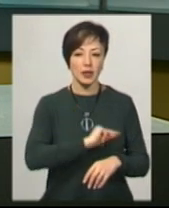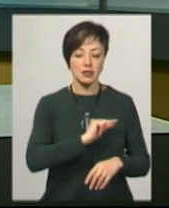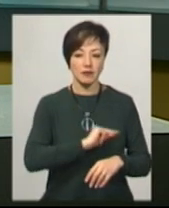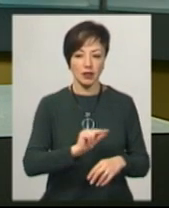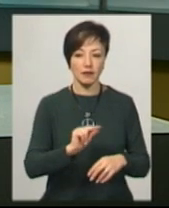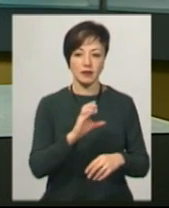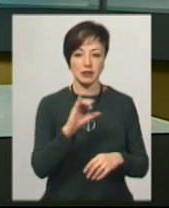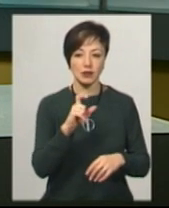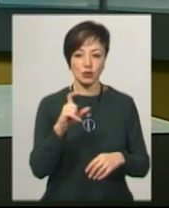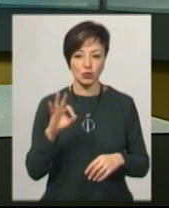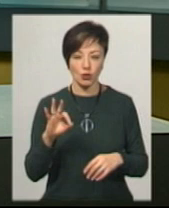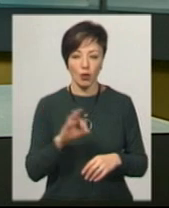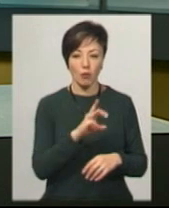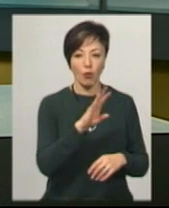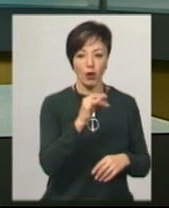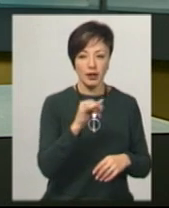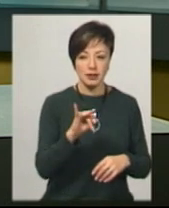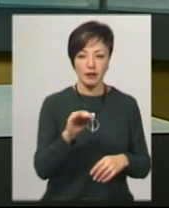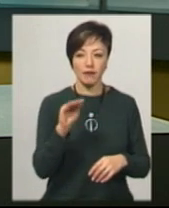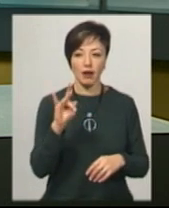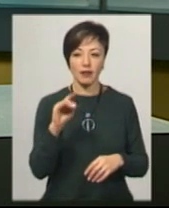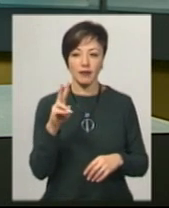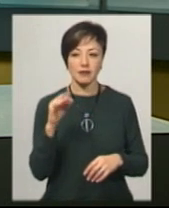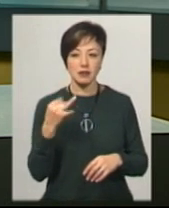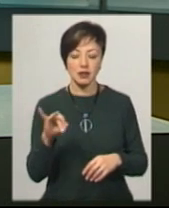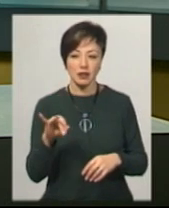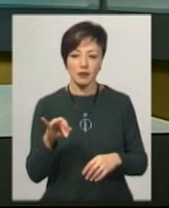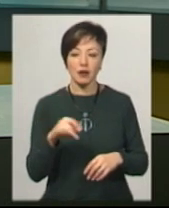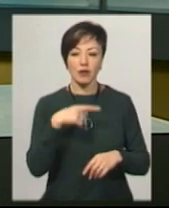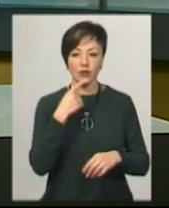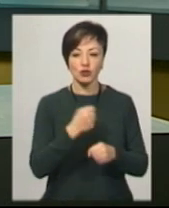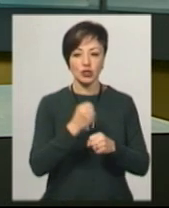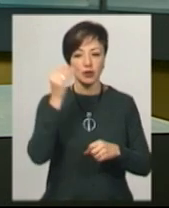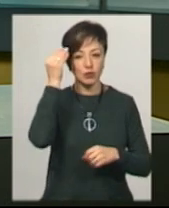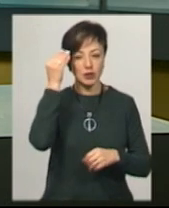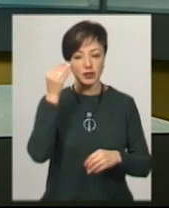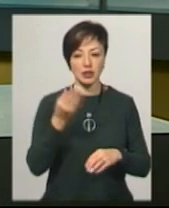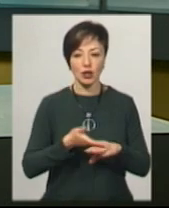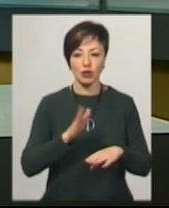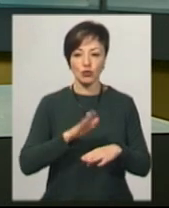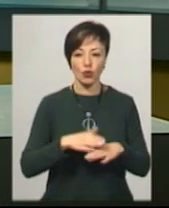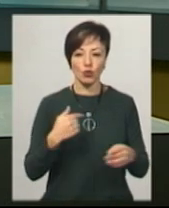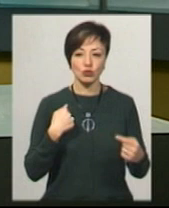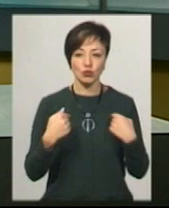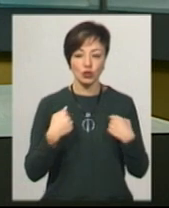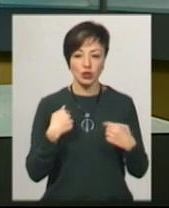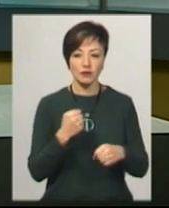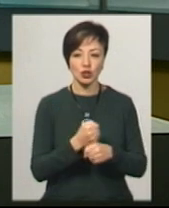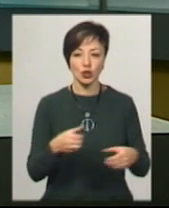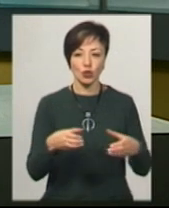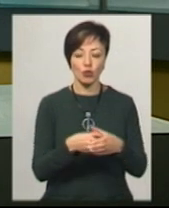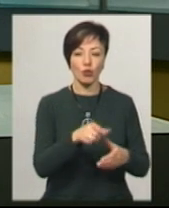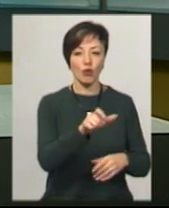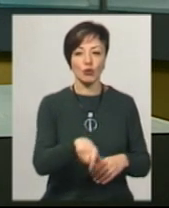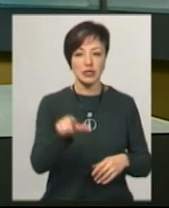виправної колонії – Мокринського і Франківського. Конвоїрам інкримінується вчинення умисного тяжкого тілесного ушкодження, вчинене групою